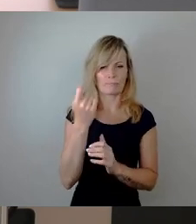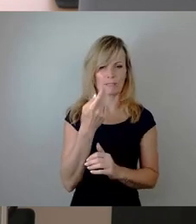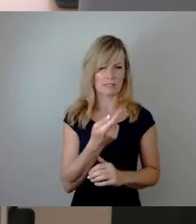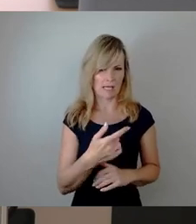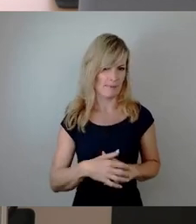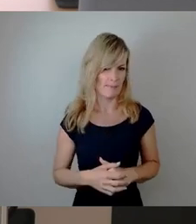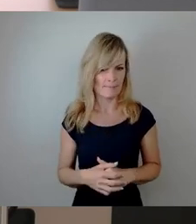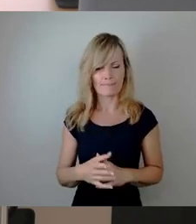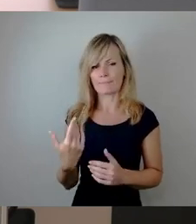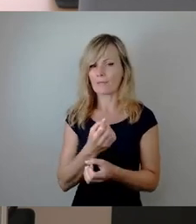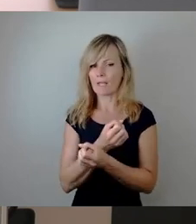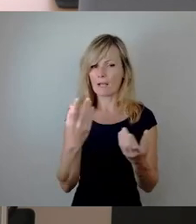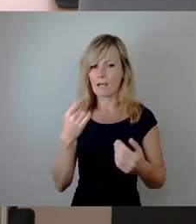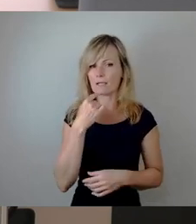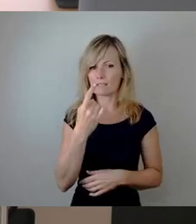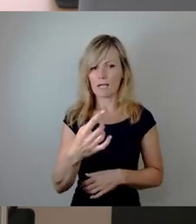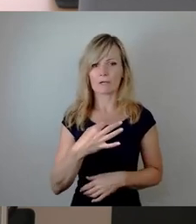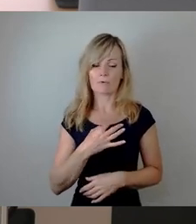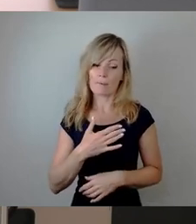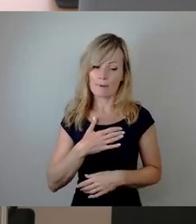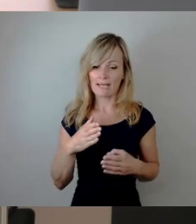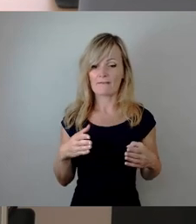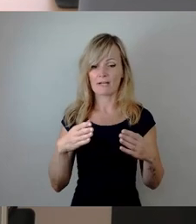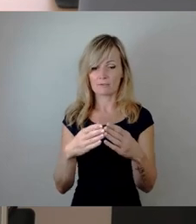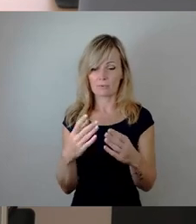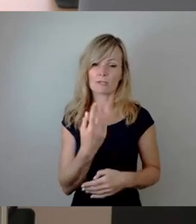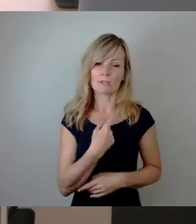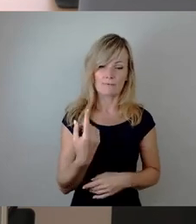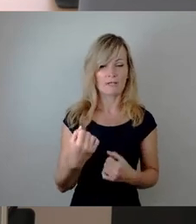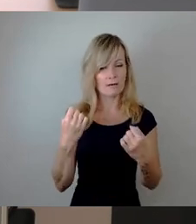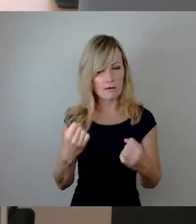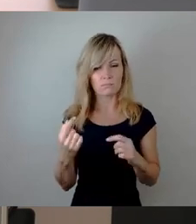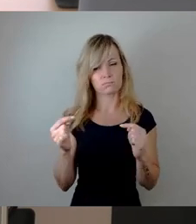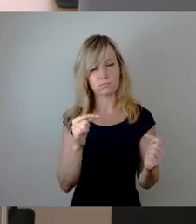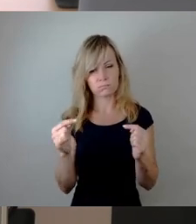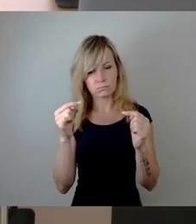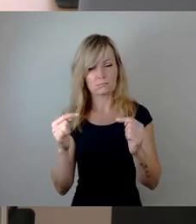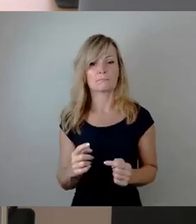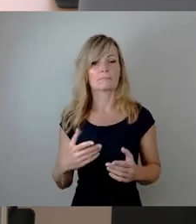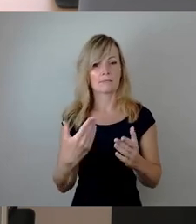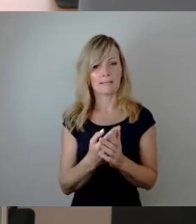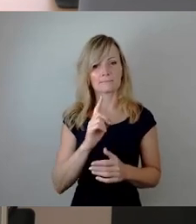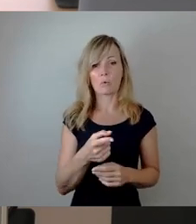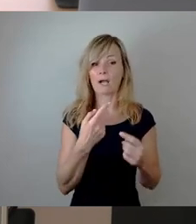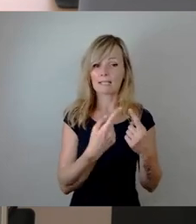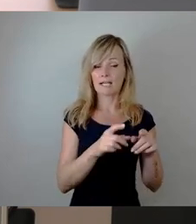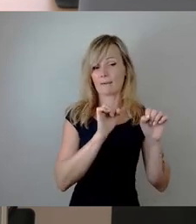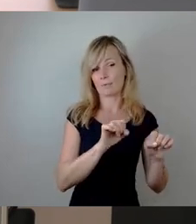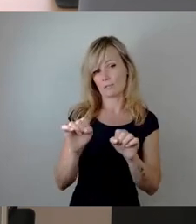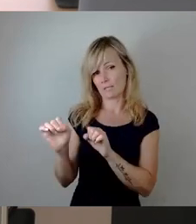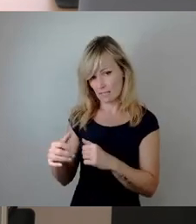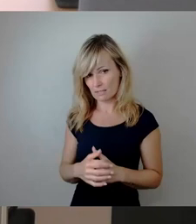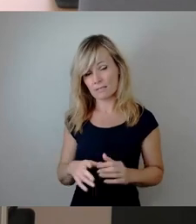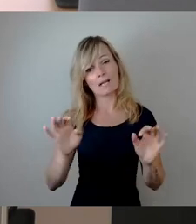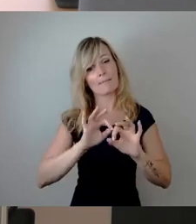jetzt ganz klar für meine Fraktion, wir haben heftig diskutiert, und es gibt noch andere Varianten, die, die das am besten abbildet.